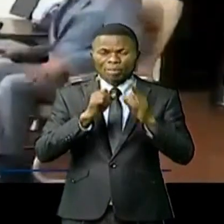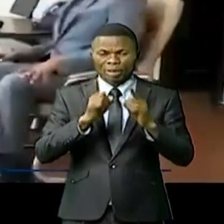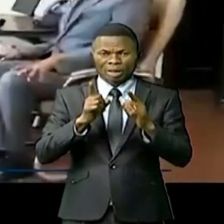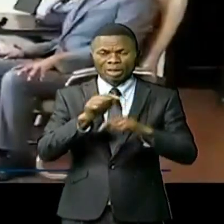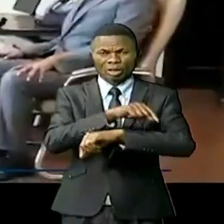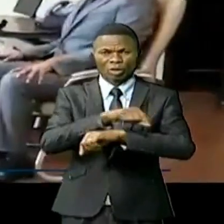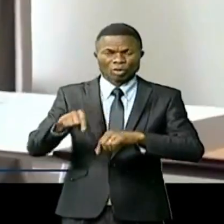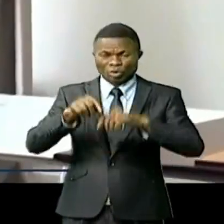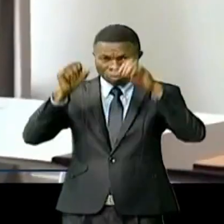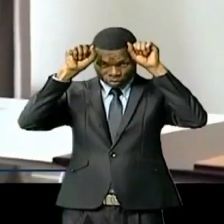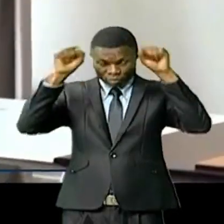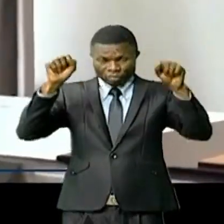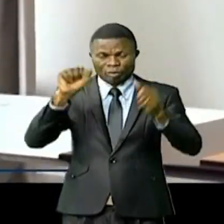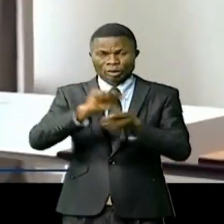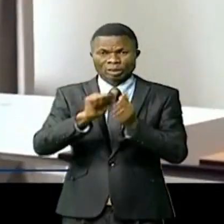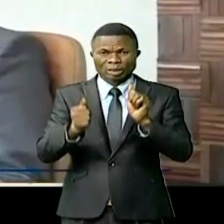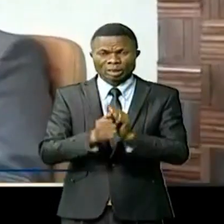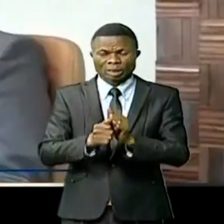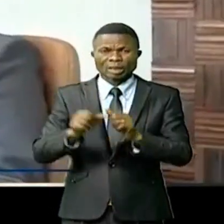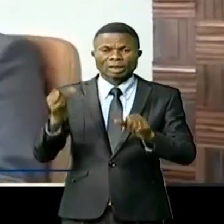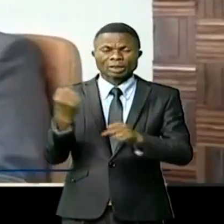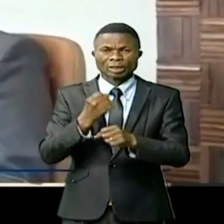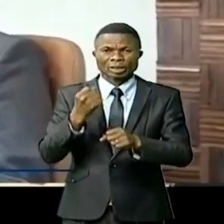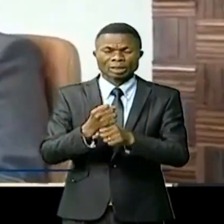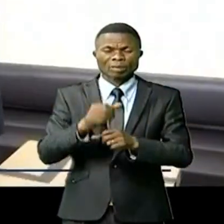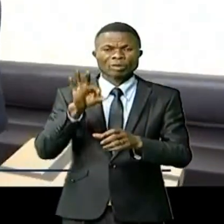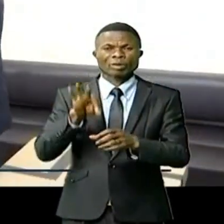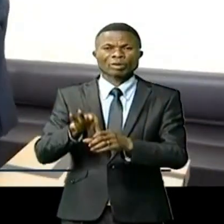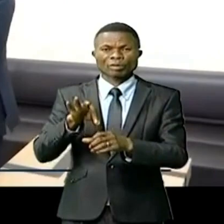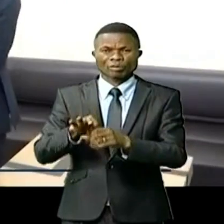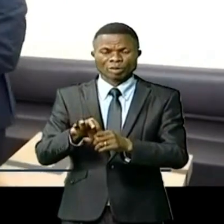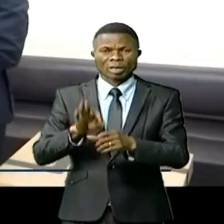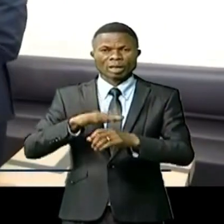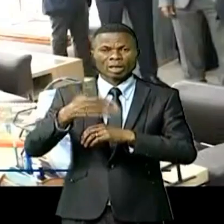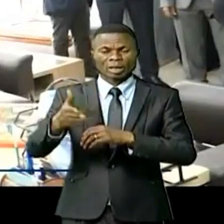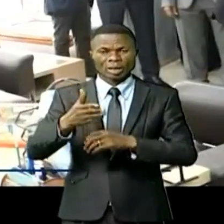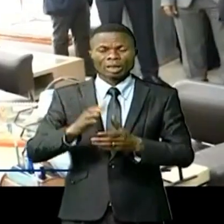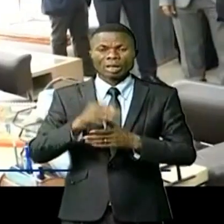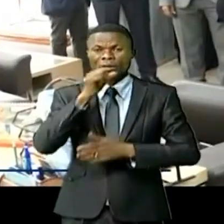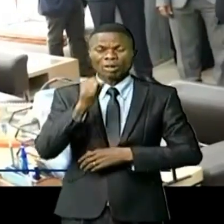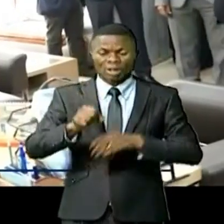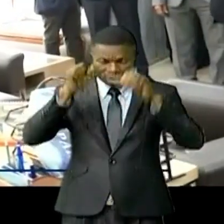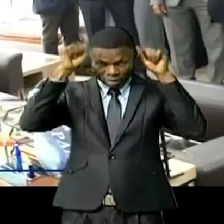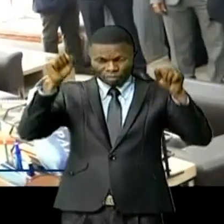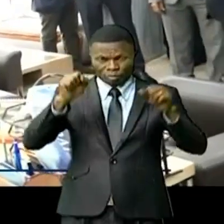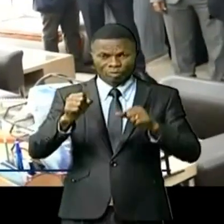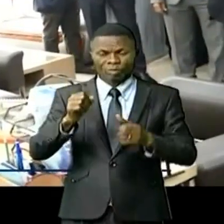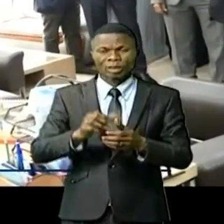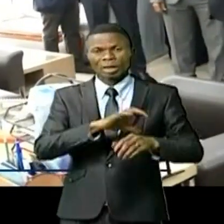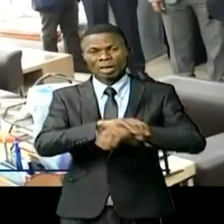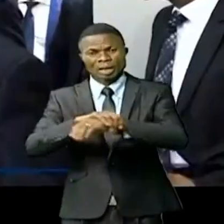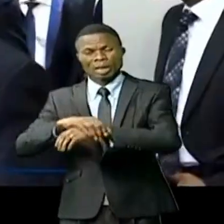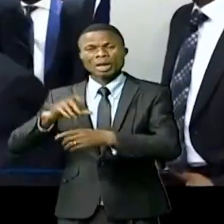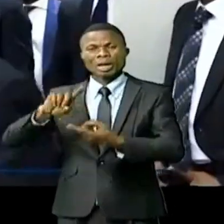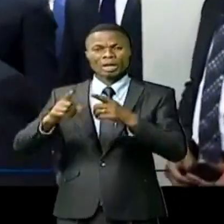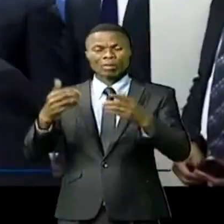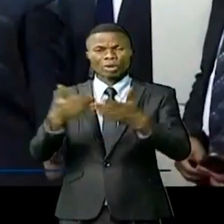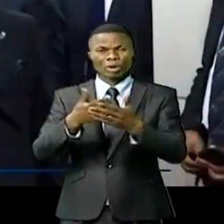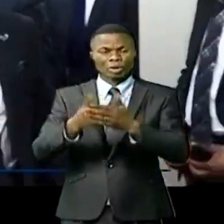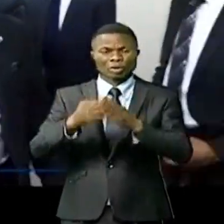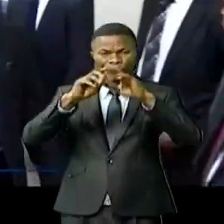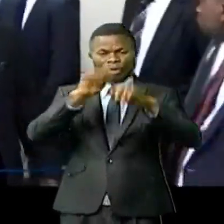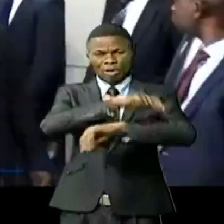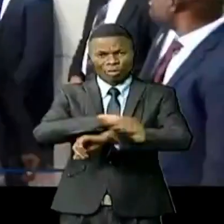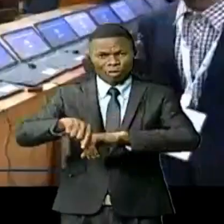cabinet du président sur les questions d'actualité en matière électorale. Tout de suite après, Kornay Nanga a convié son successeur à visiter quelques locaux abritant des